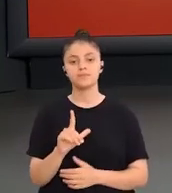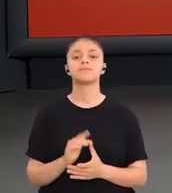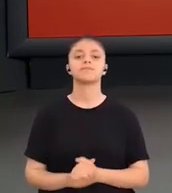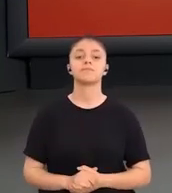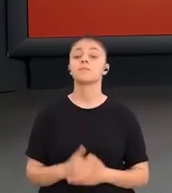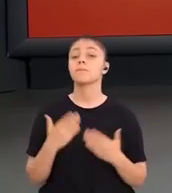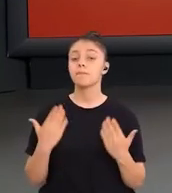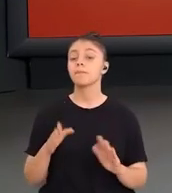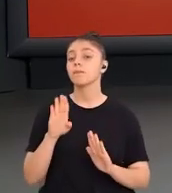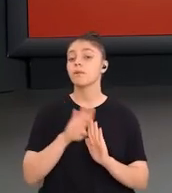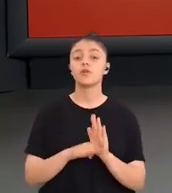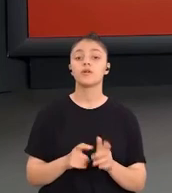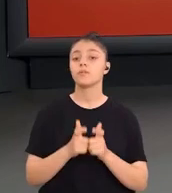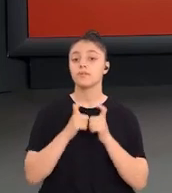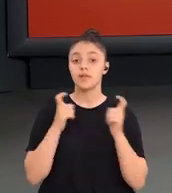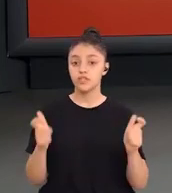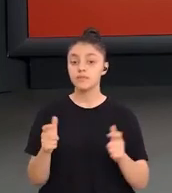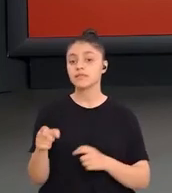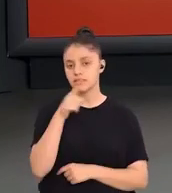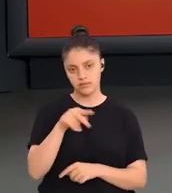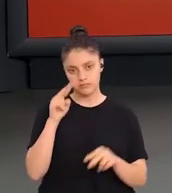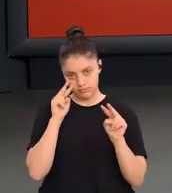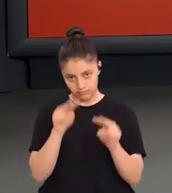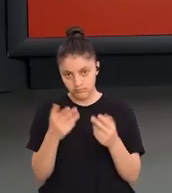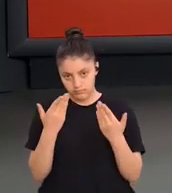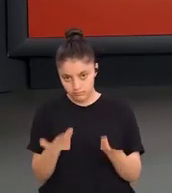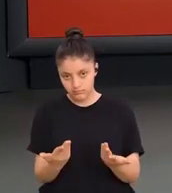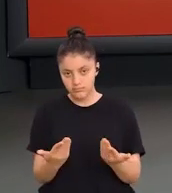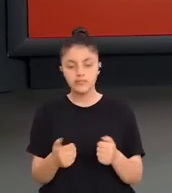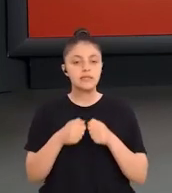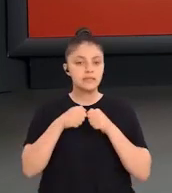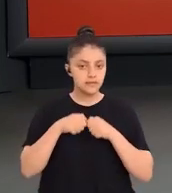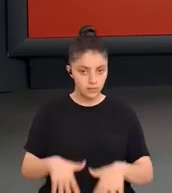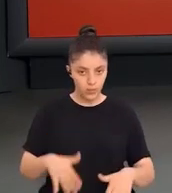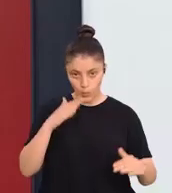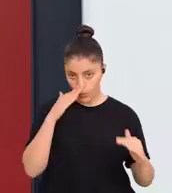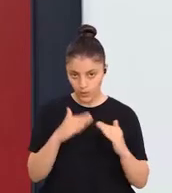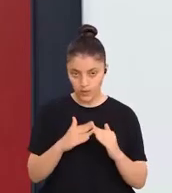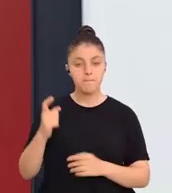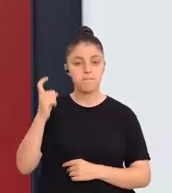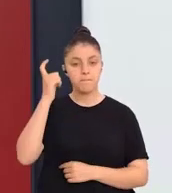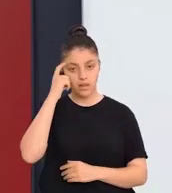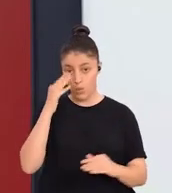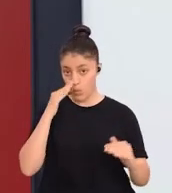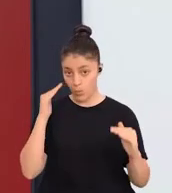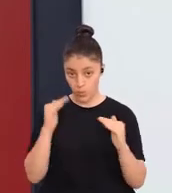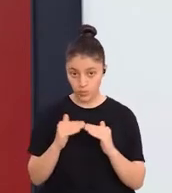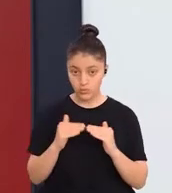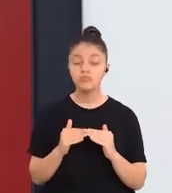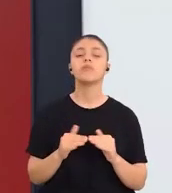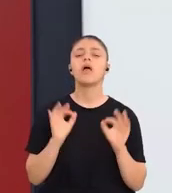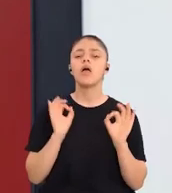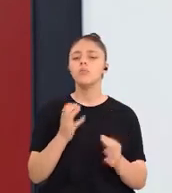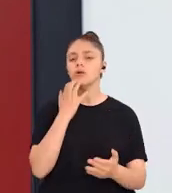isterim. Evet, program geliştirme sizlerin de gördüğü gibi sistematik, bilimsel ve sürekli